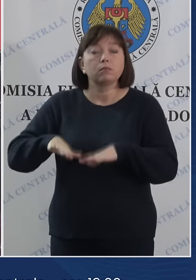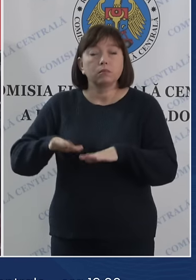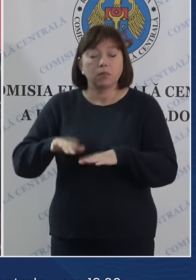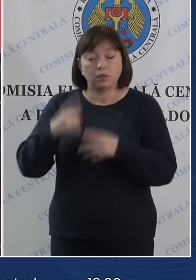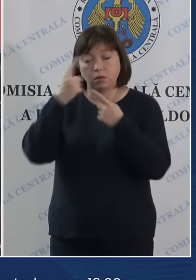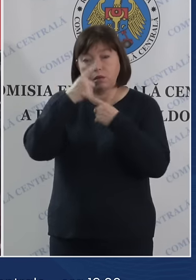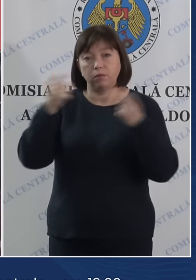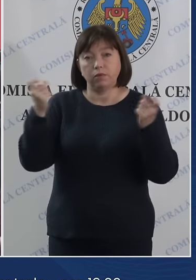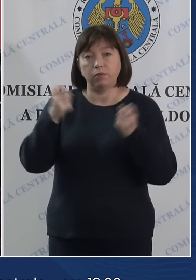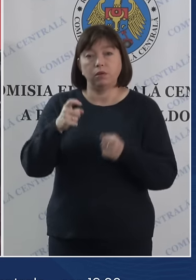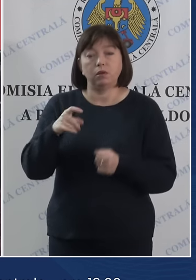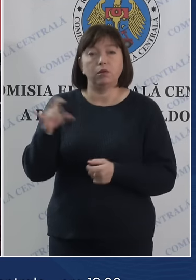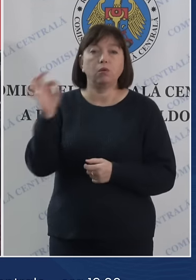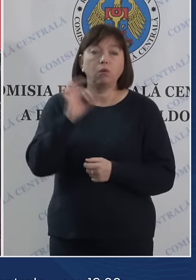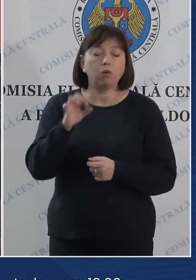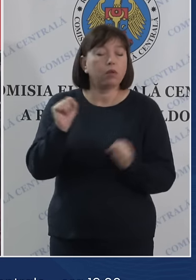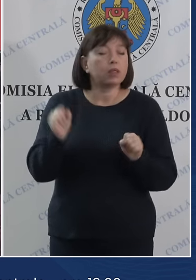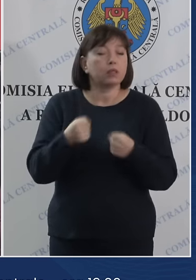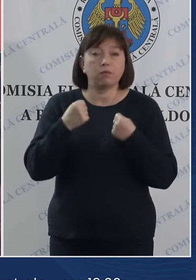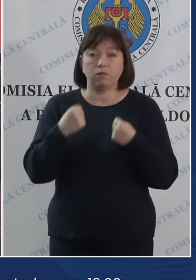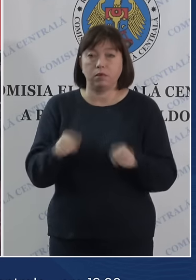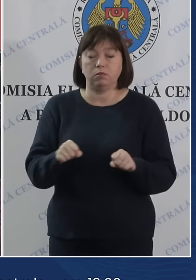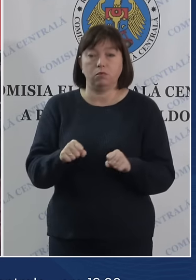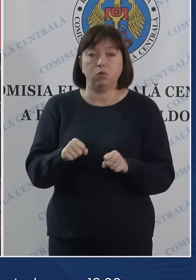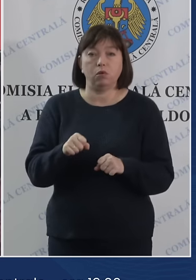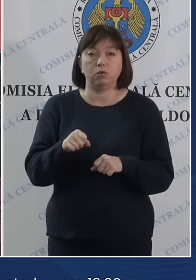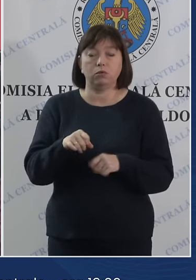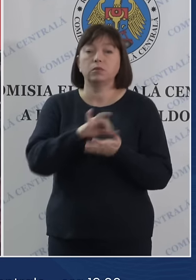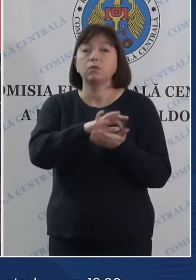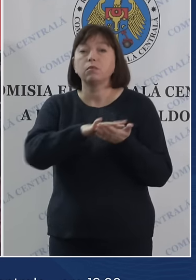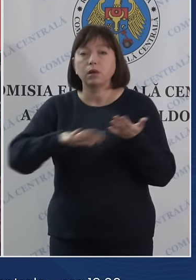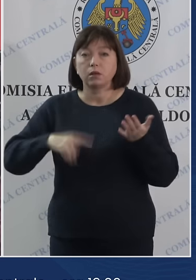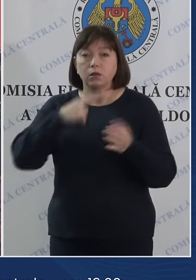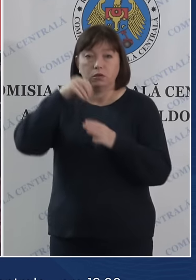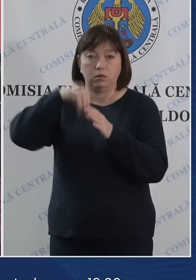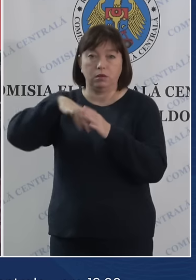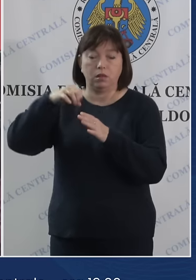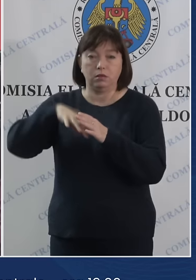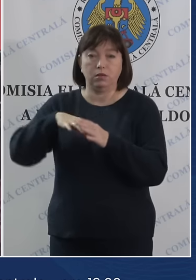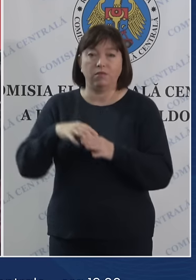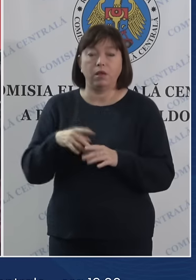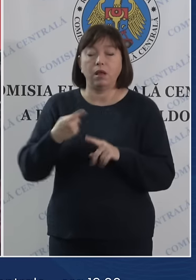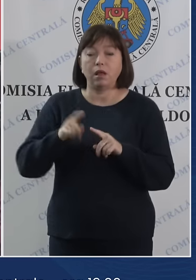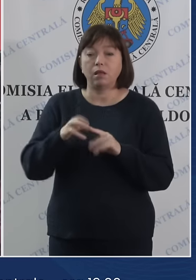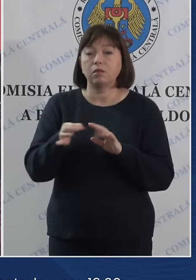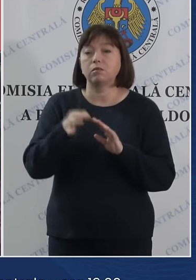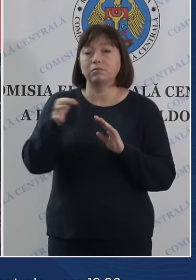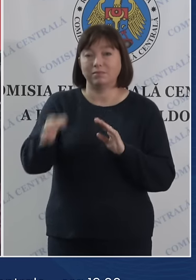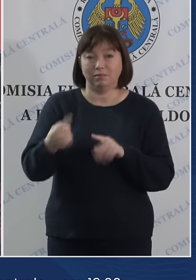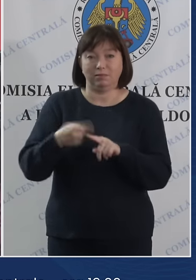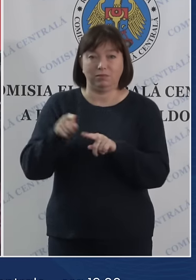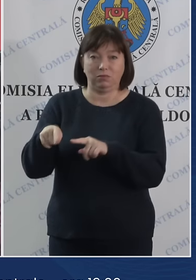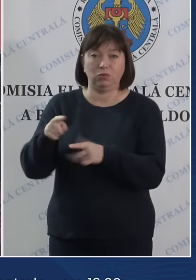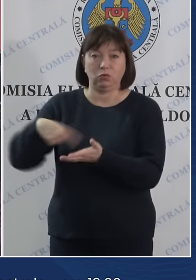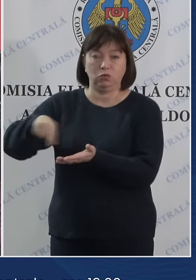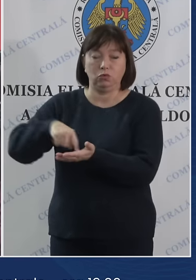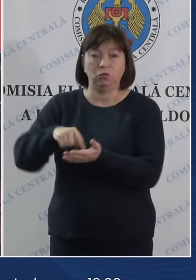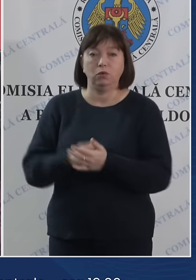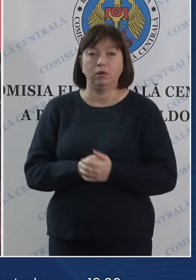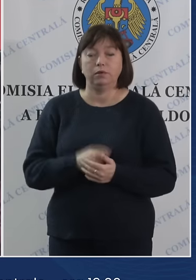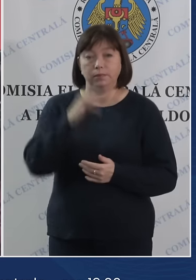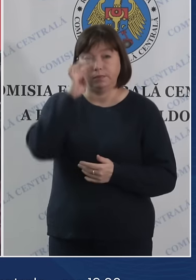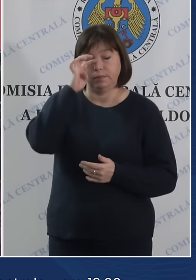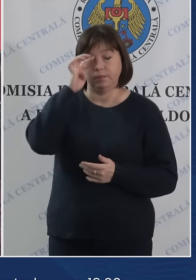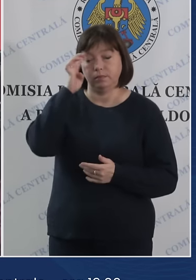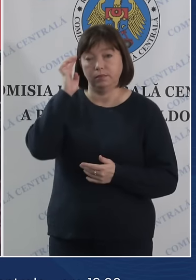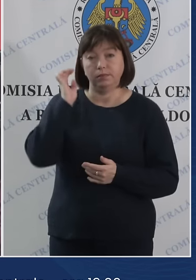au anunțat despre imposibilitatea prelungirii votării în locația respectivă și